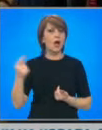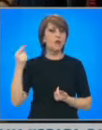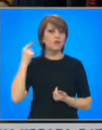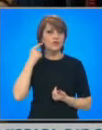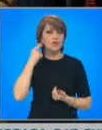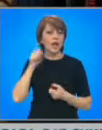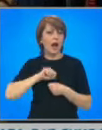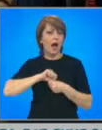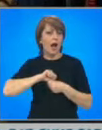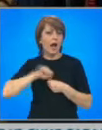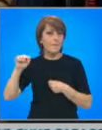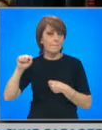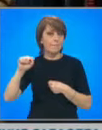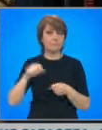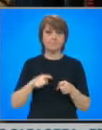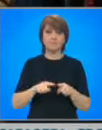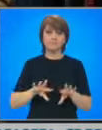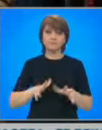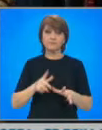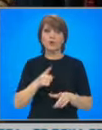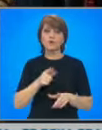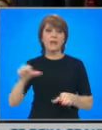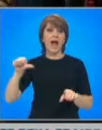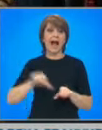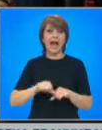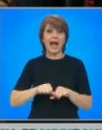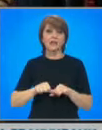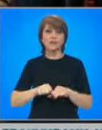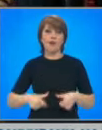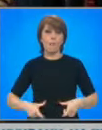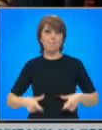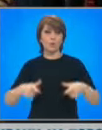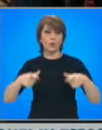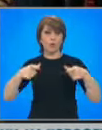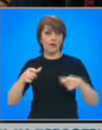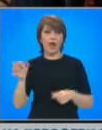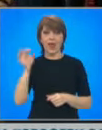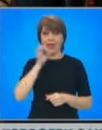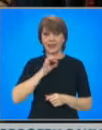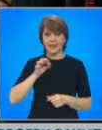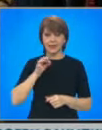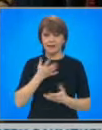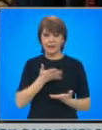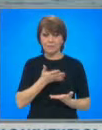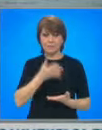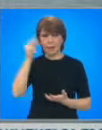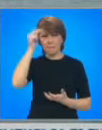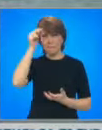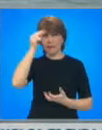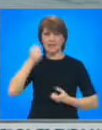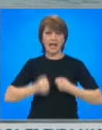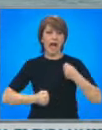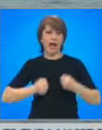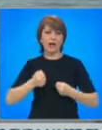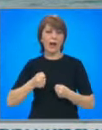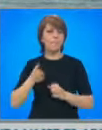4,5. Предполагам, че това е най-вероятно от газова бутилка, защото няма български камьон, който няма набор да си газов котлон с